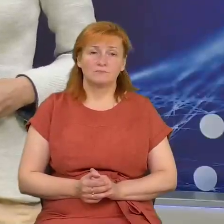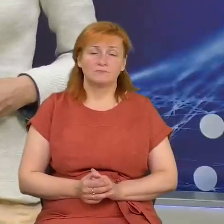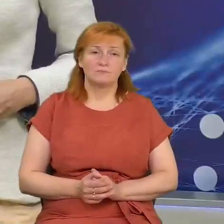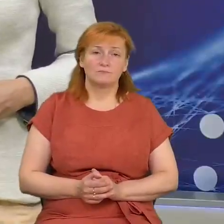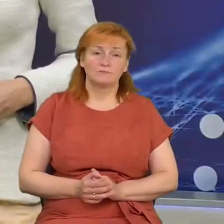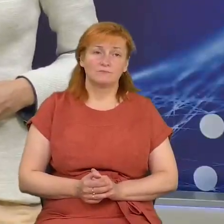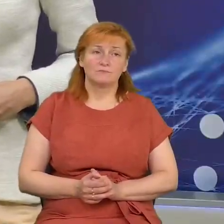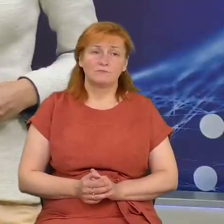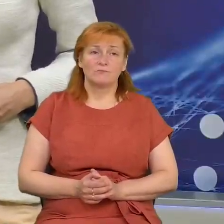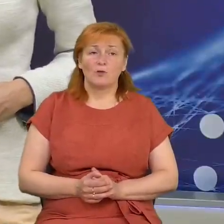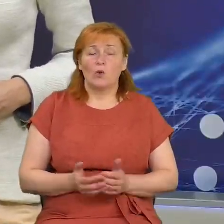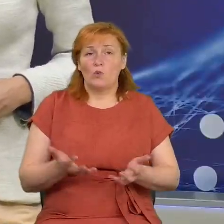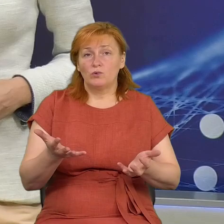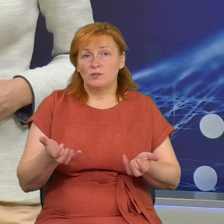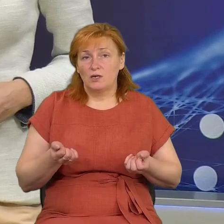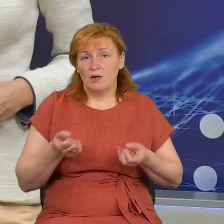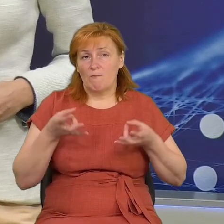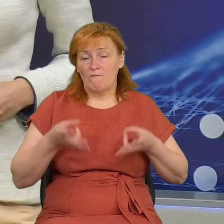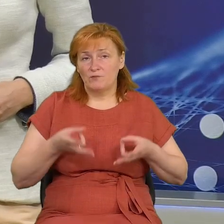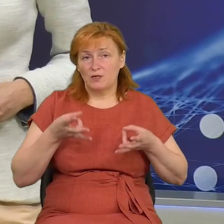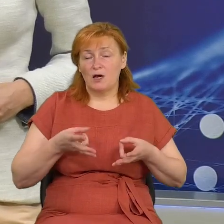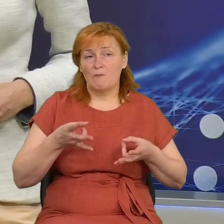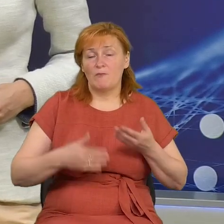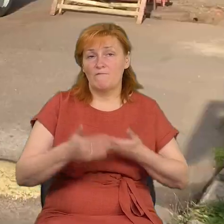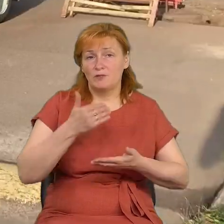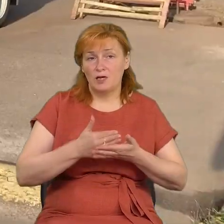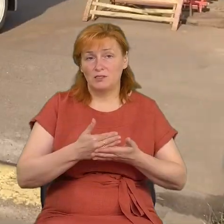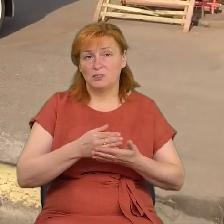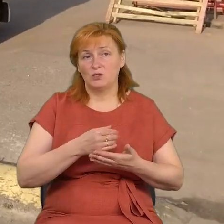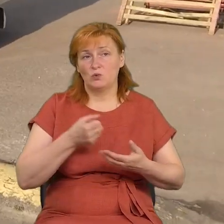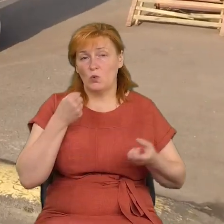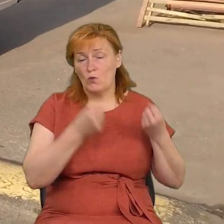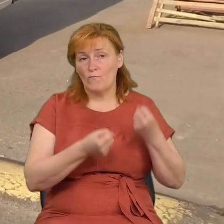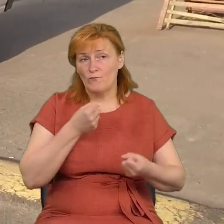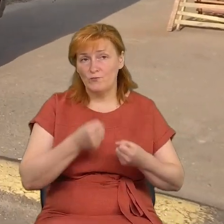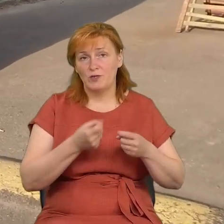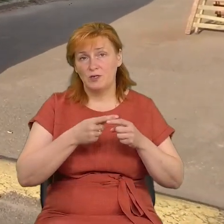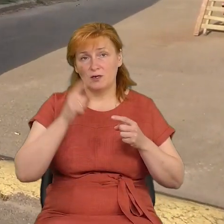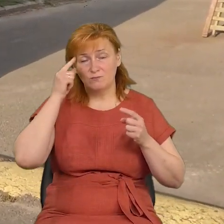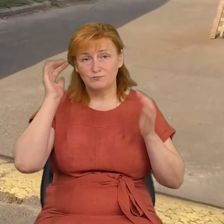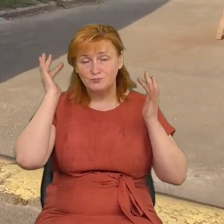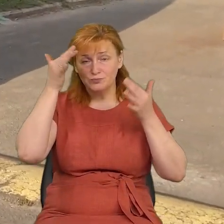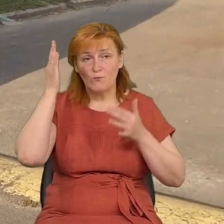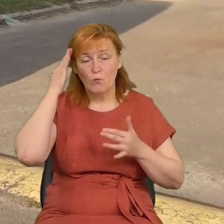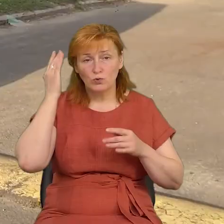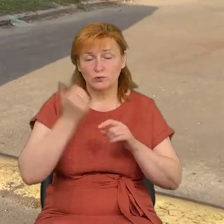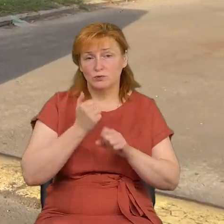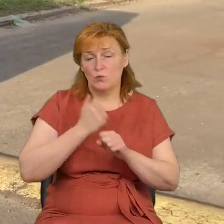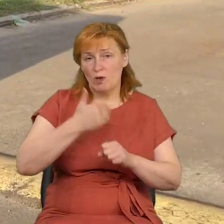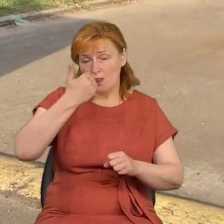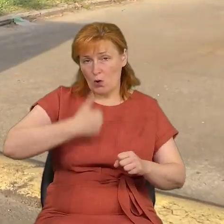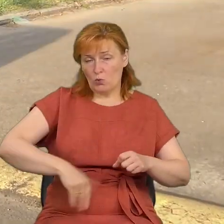Отримав травми внаслідок бійки та помер від напряку головного мозку. Судмедексперти зробили розтинціла 14